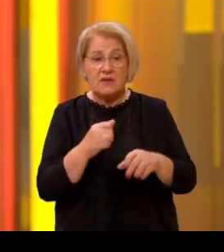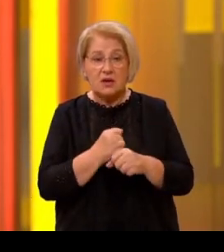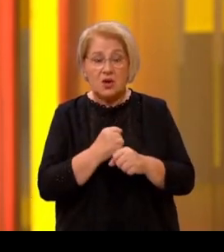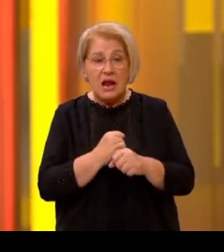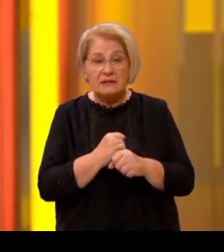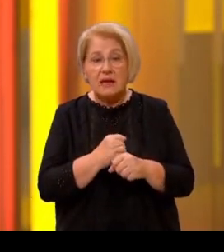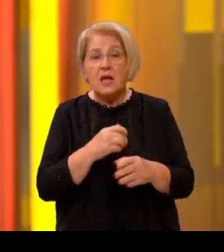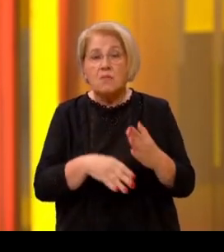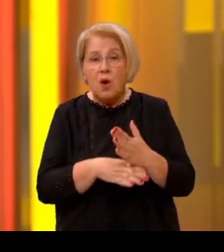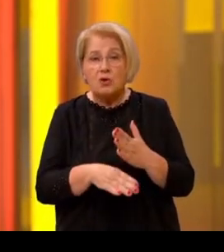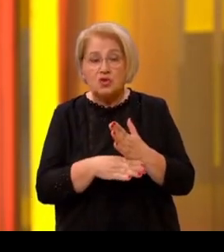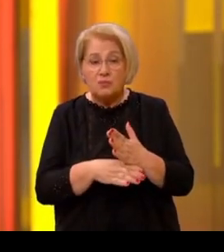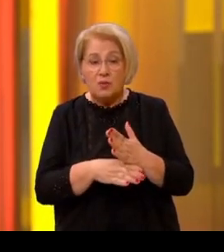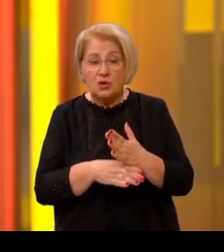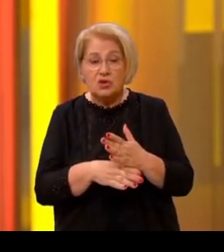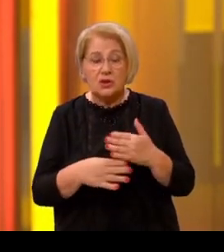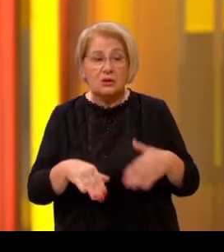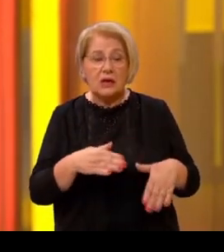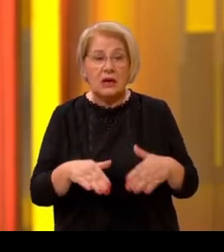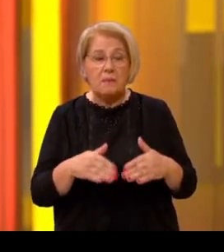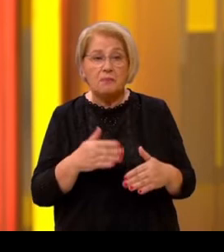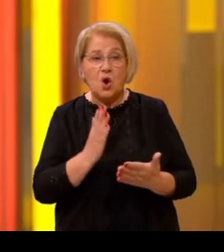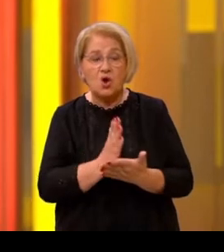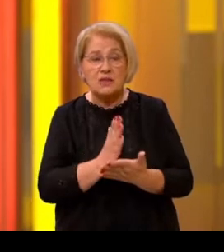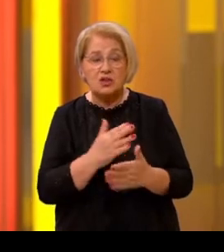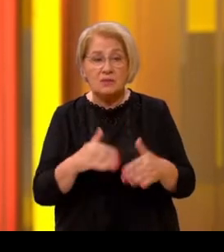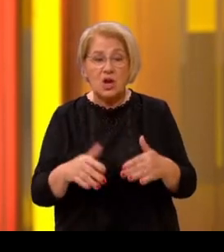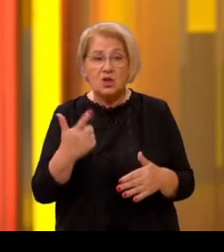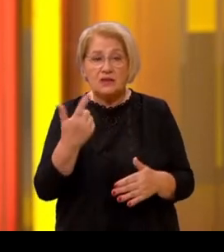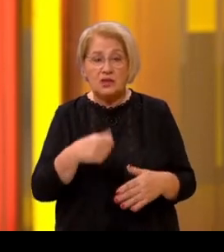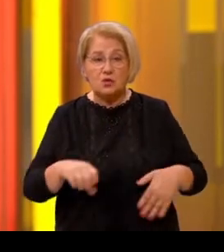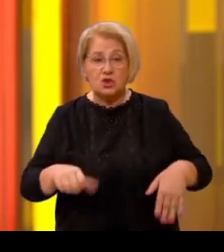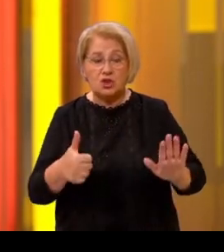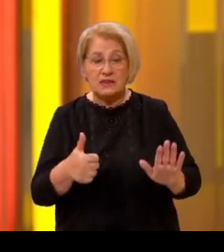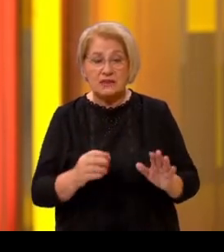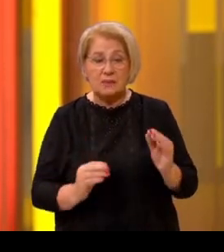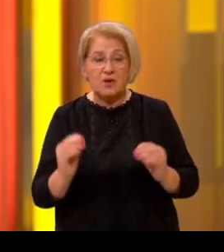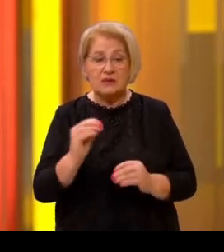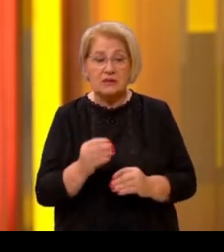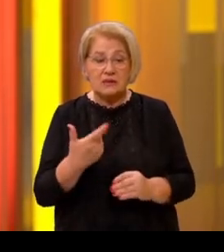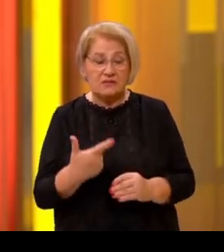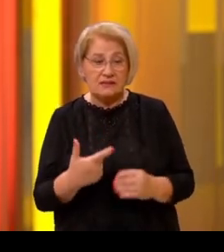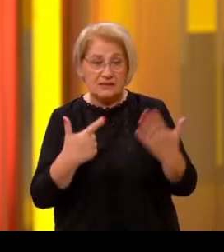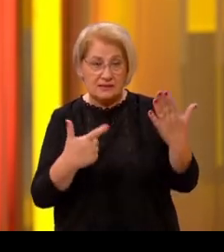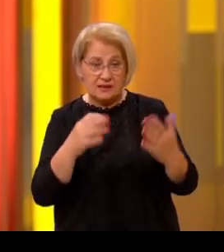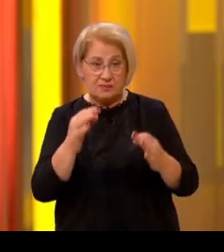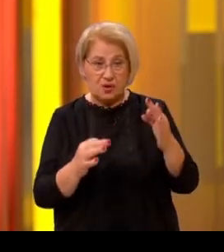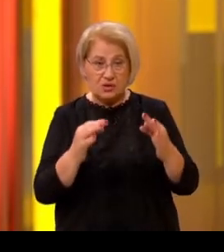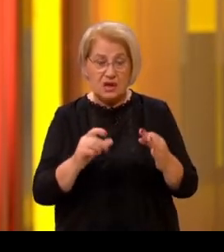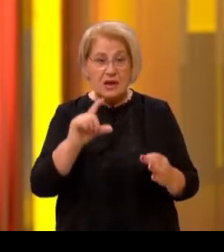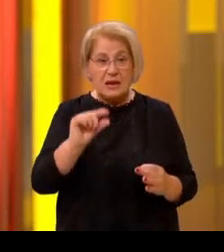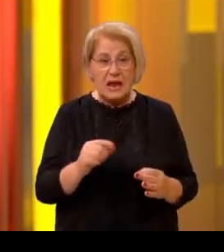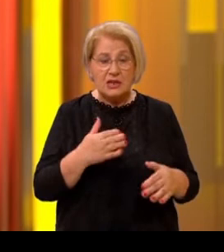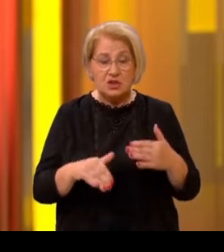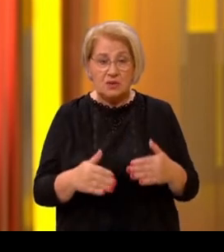intervencije. U tom smislu su mirovine ukupne, prosječne, od 2016. do danas povećane za više od 97%, a najniže